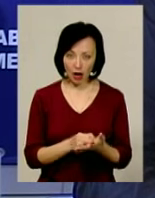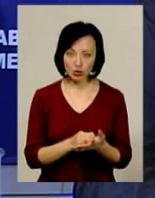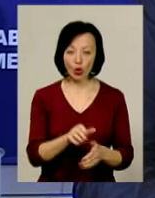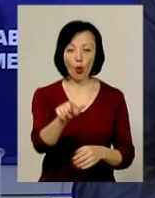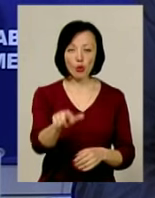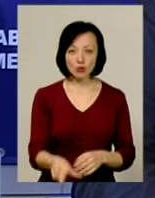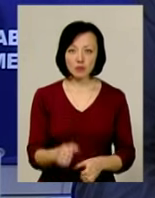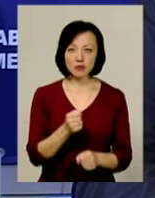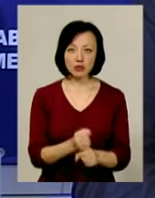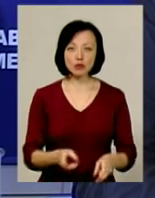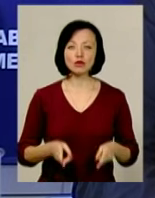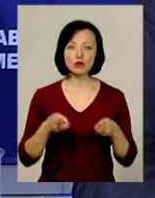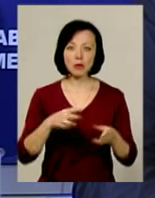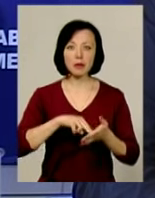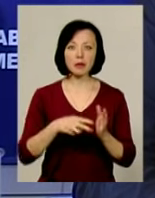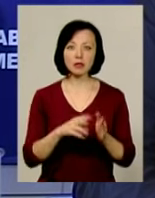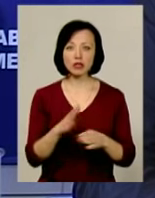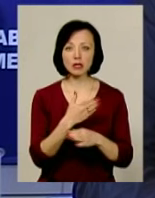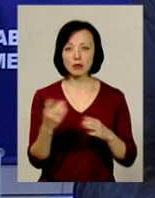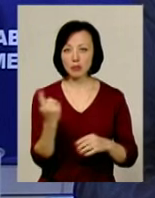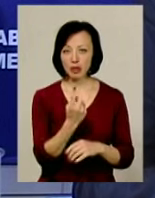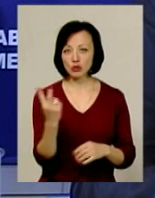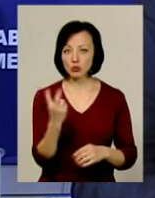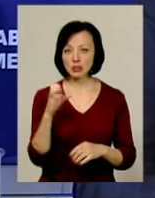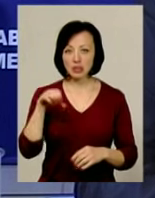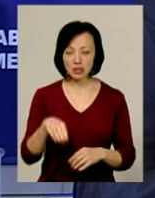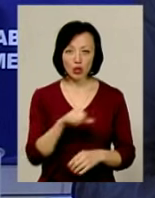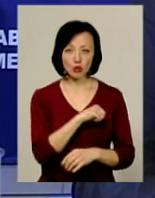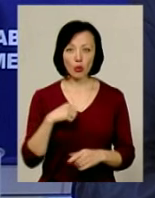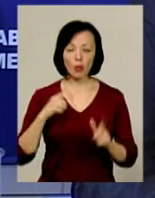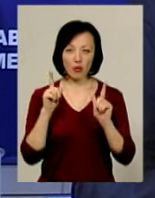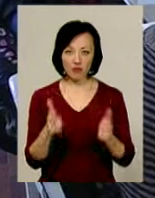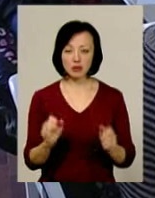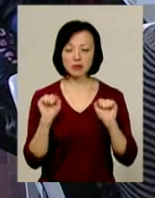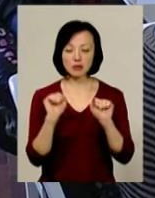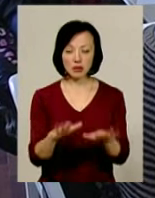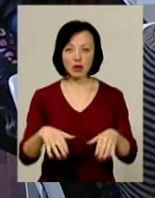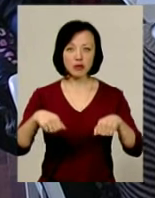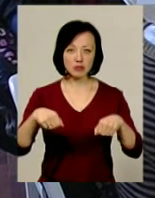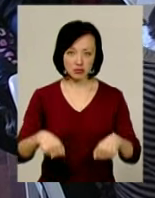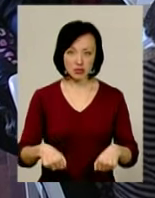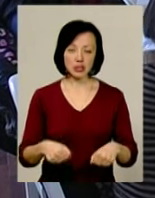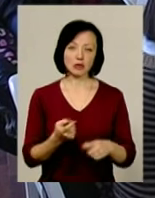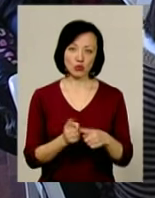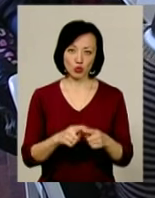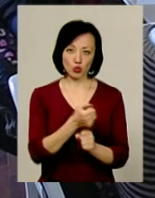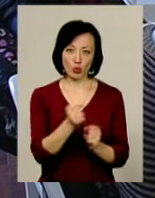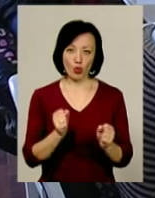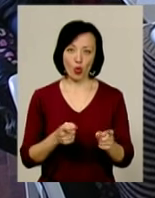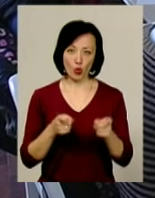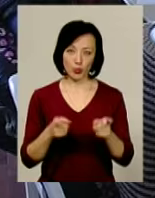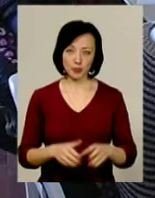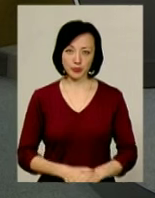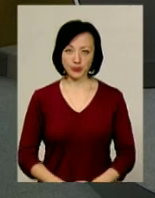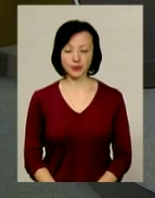Особа, яка вчинила злочин, передбачена за частиною першої і другої цієї статті. якщо воно добровільно здала органам влади, власне, цю вогнепальну зброю.